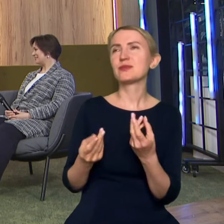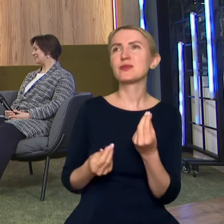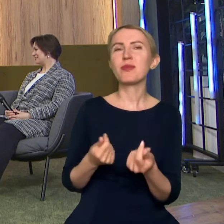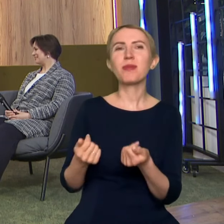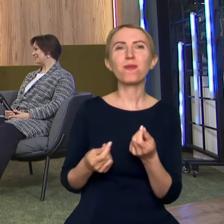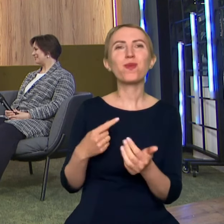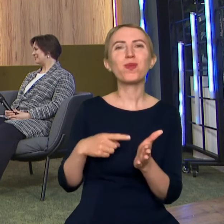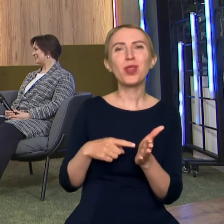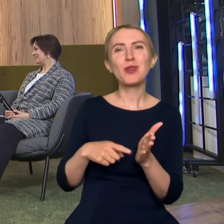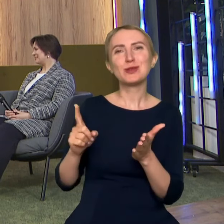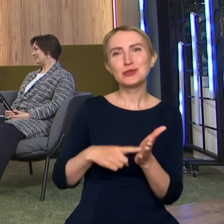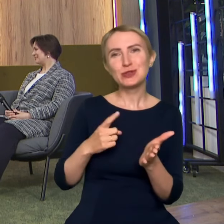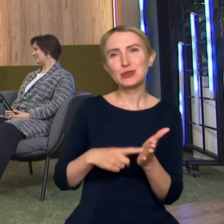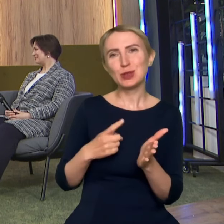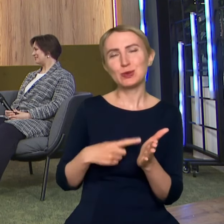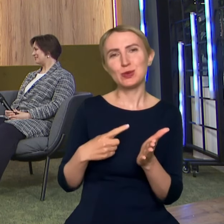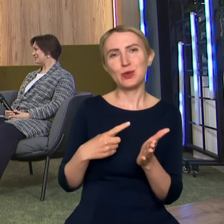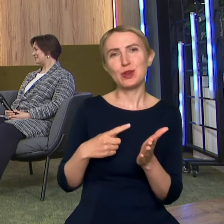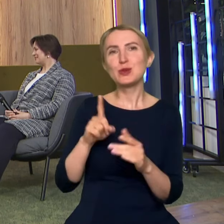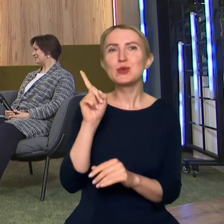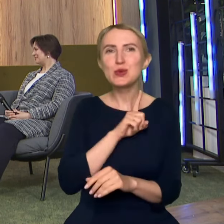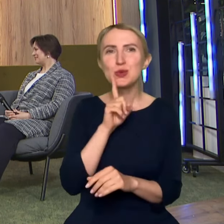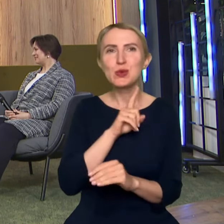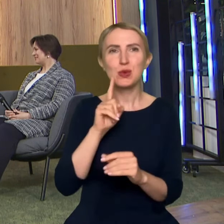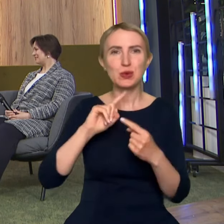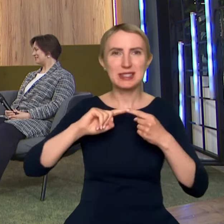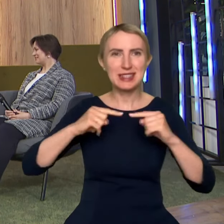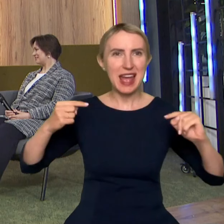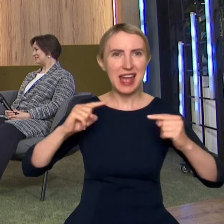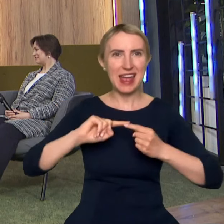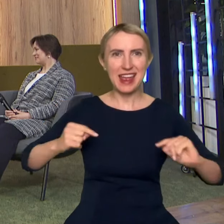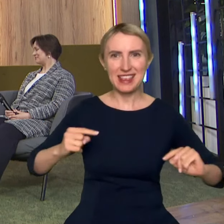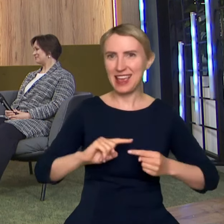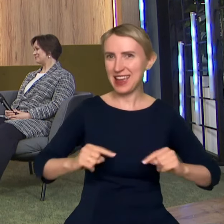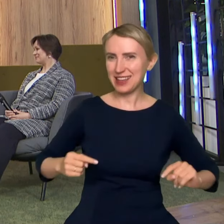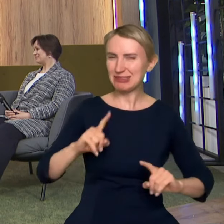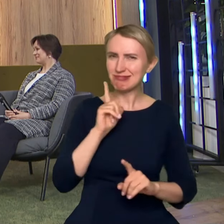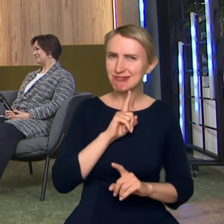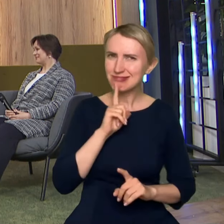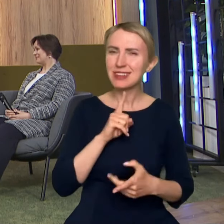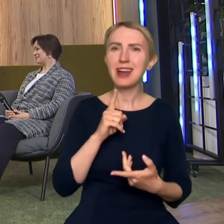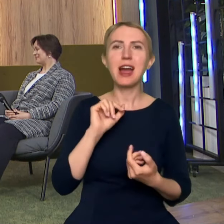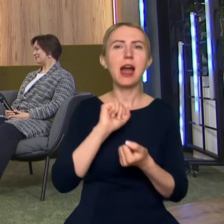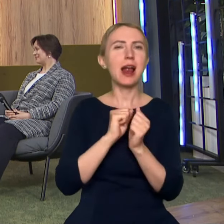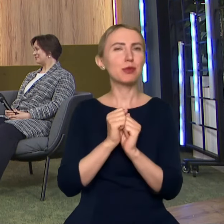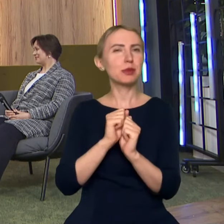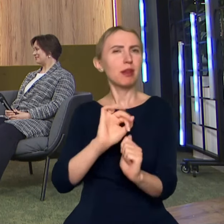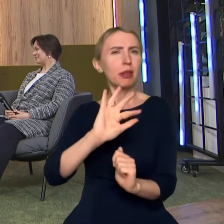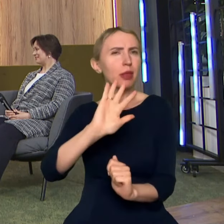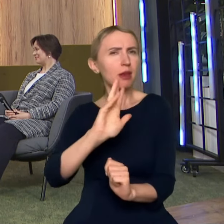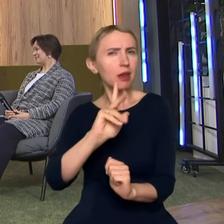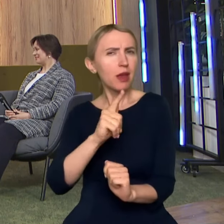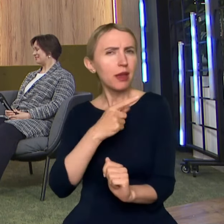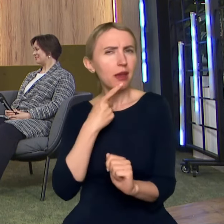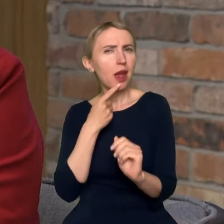są takie często sztucznie zbudowane zdania, czy takie zbyt wyrafinowane, tam jest